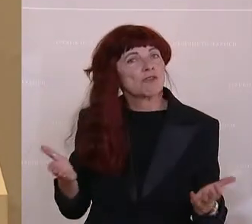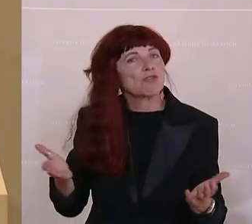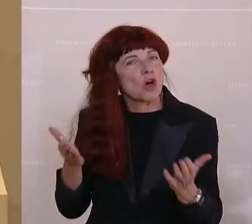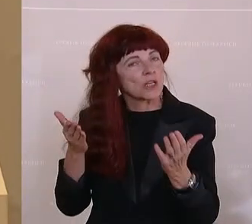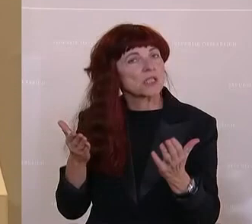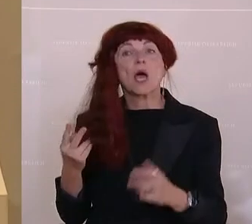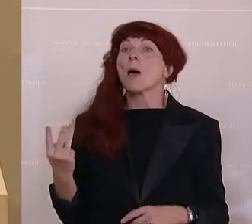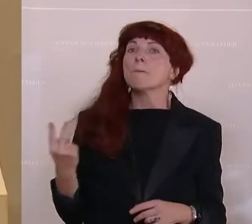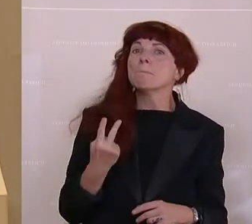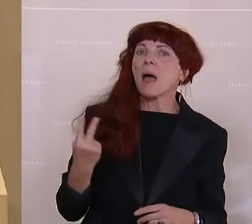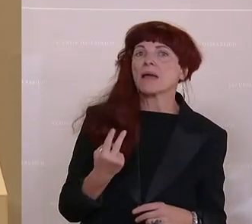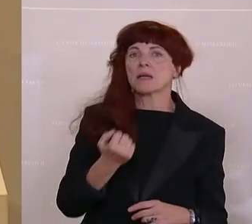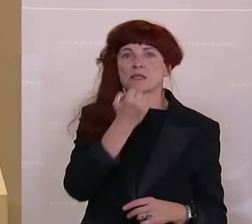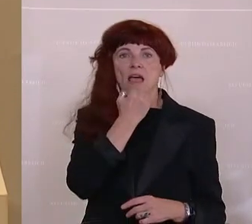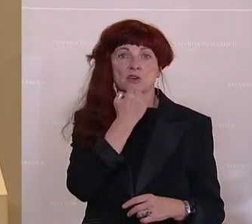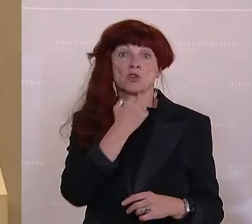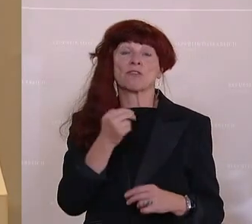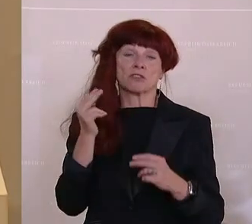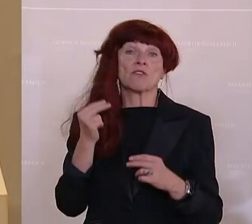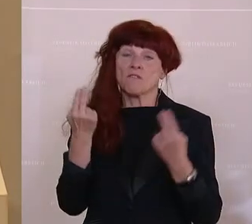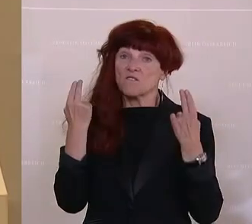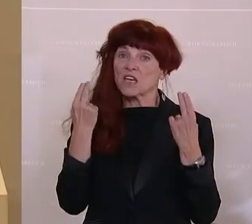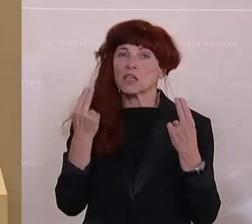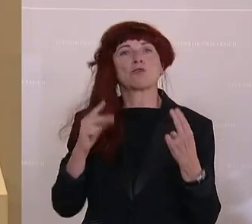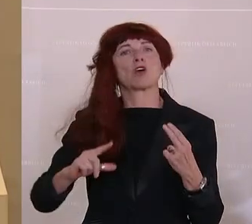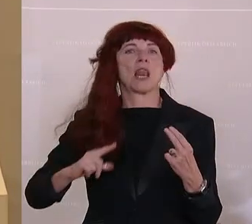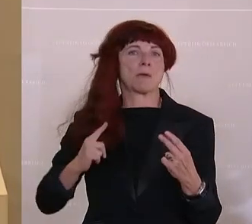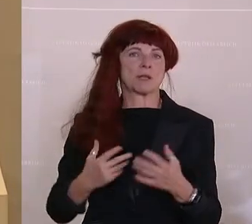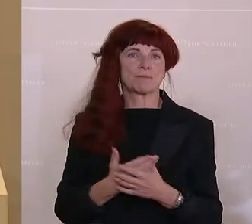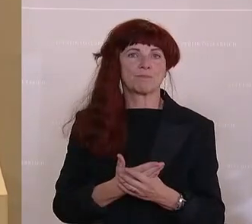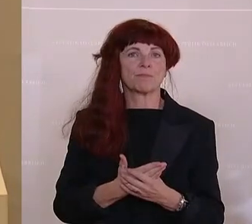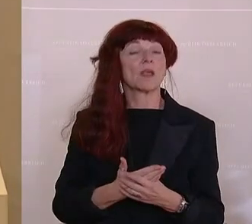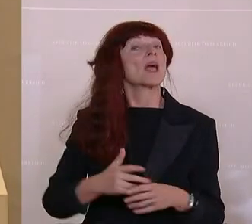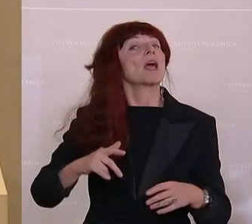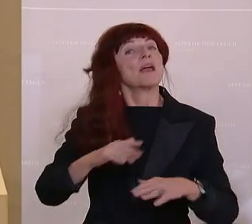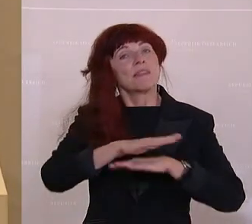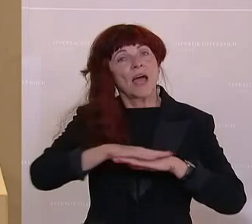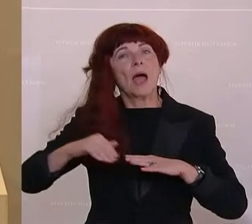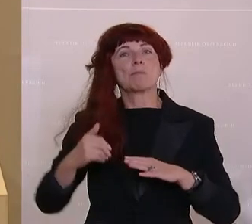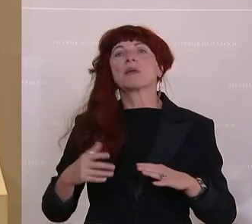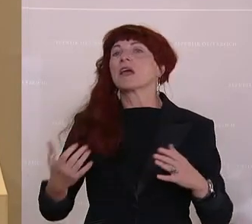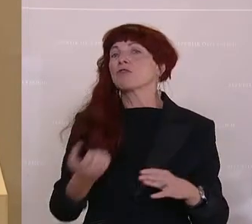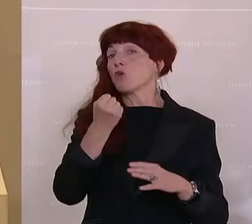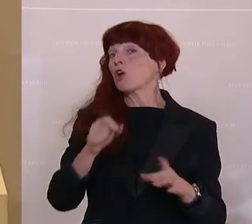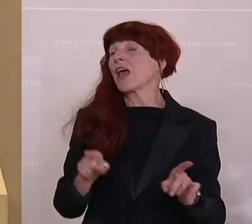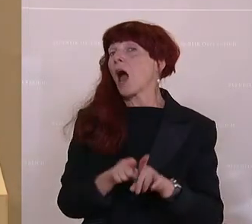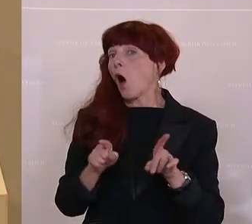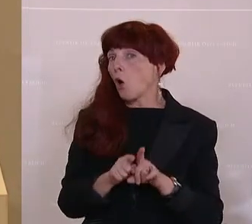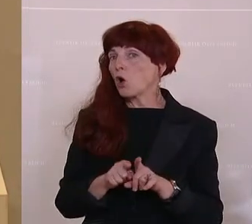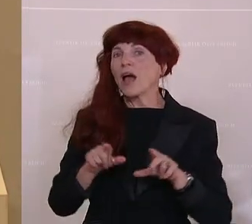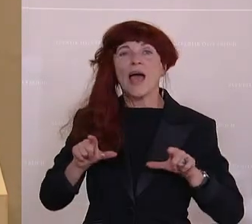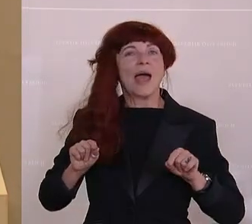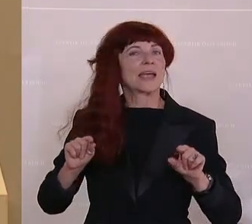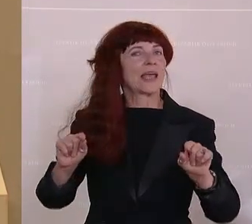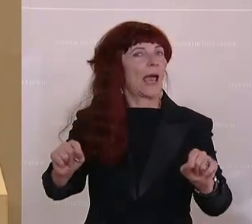Eigenschaften, die für den weiteren Lebensweg sehr wichtig sind. Therapieerfolge gibt es auch bei Krebspatienten. Das kann man sich vielleicht im